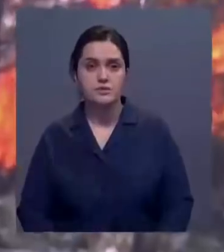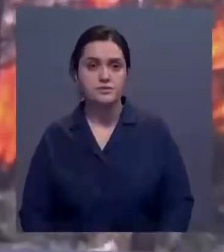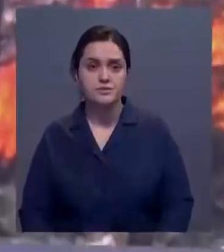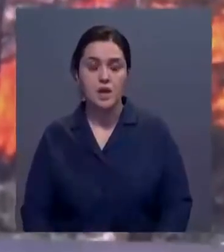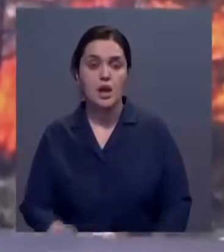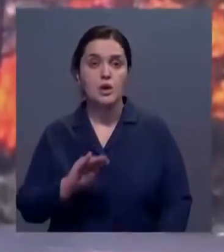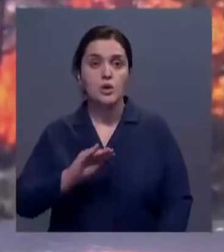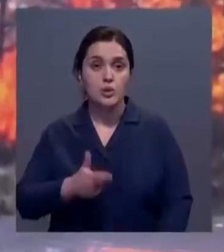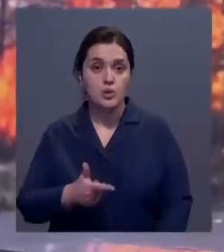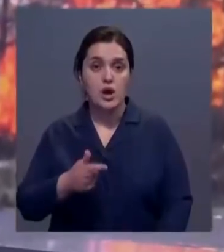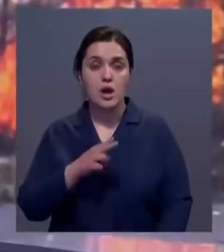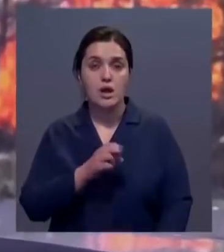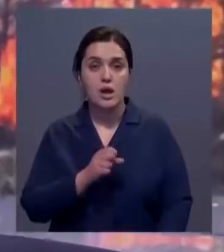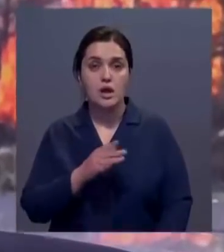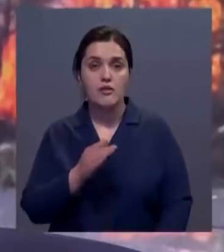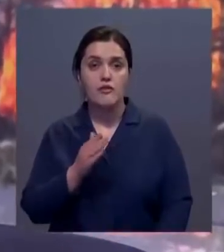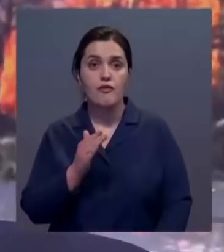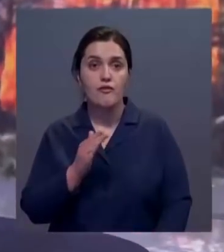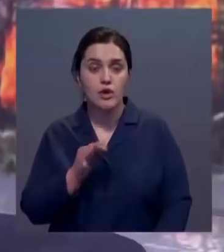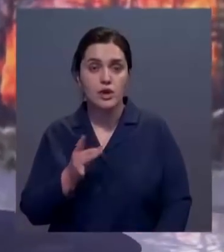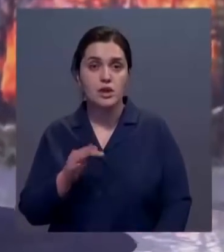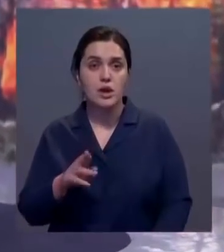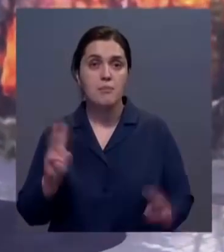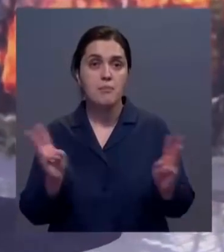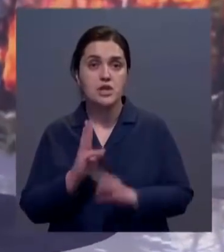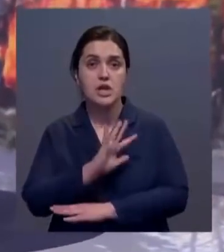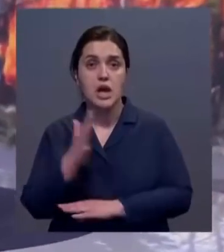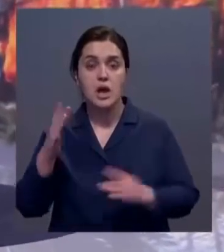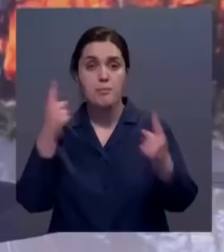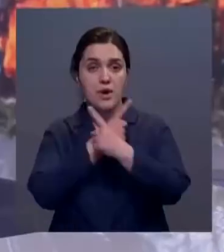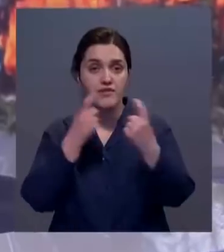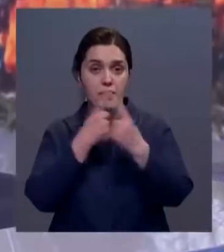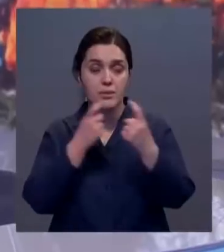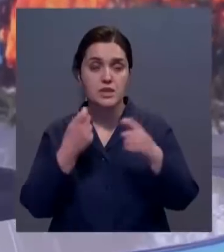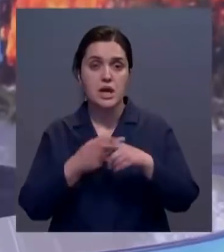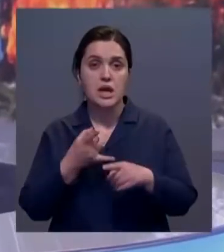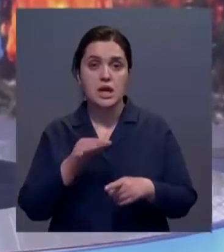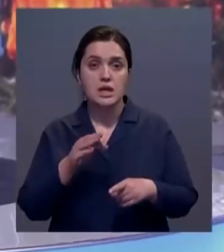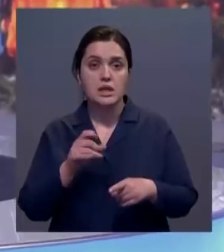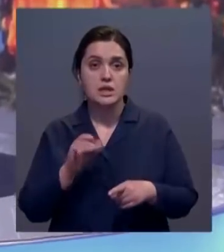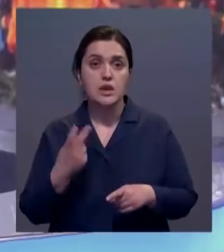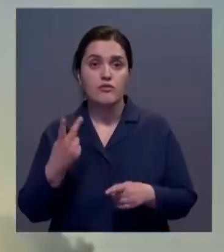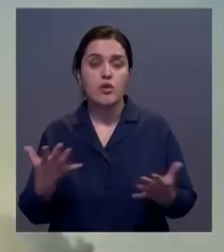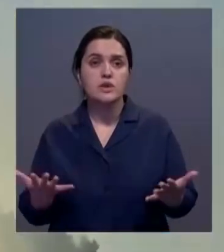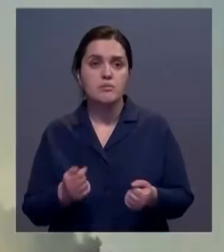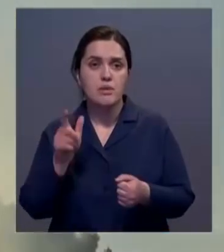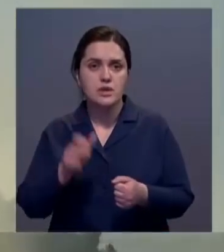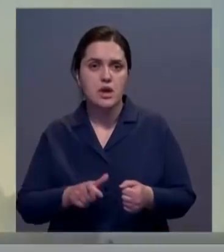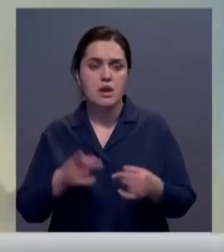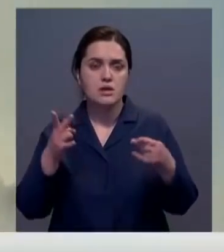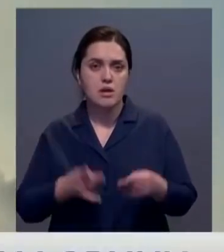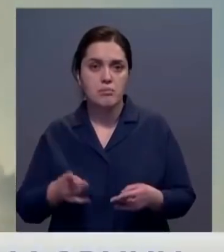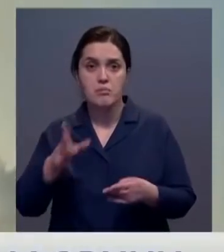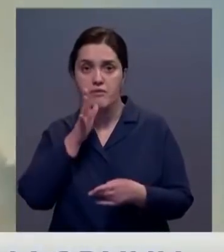А в Южной Калифорнии бушуют лесные пожары. По информации агентства Reuters, двое спасателей получили травмы во время тушения огня.